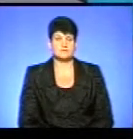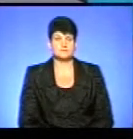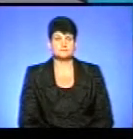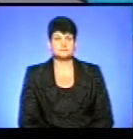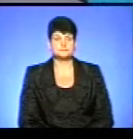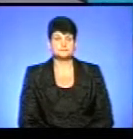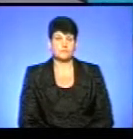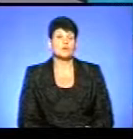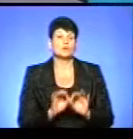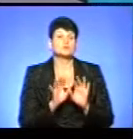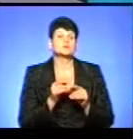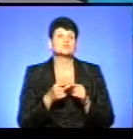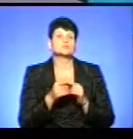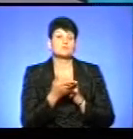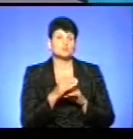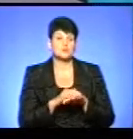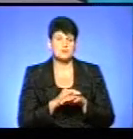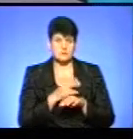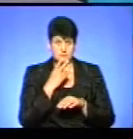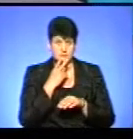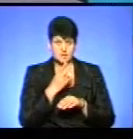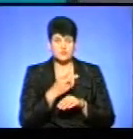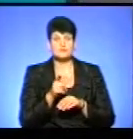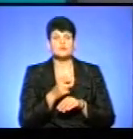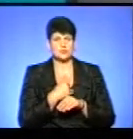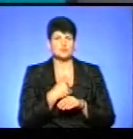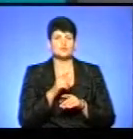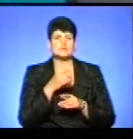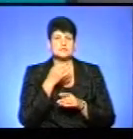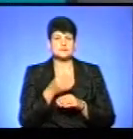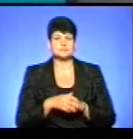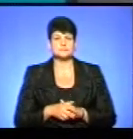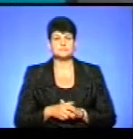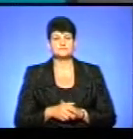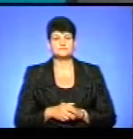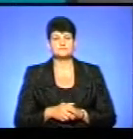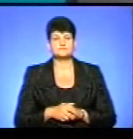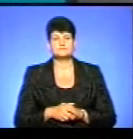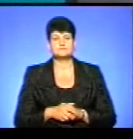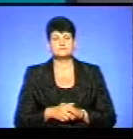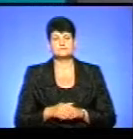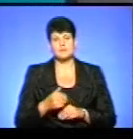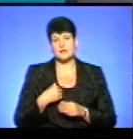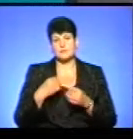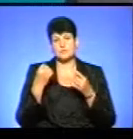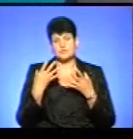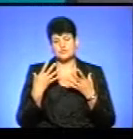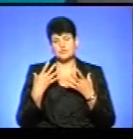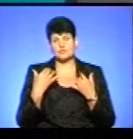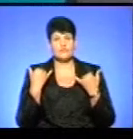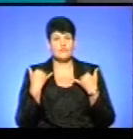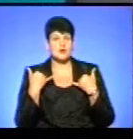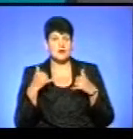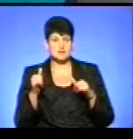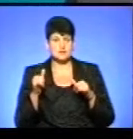Ну, ось прокоментуйте, будь ласка. Я бачила по вашій реакції, що ви хотіли щось сказати. Я просто вражена такою відповіддю